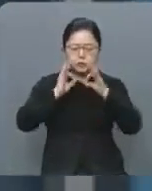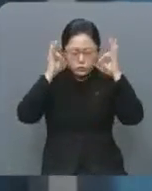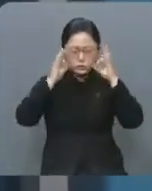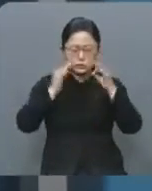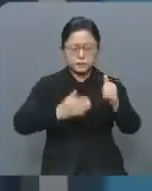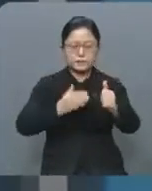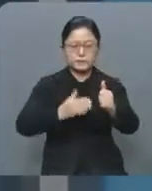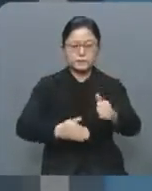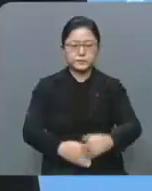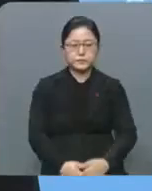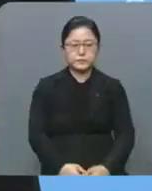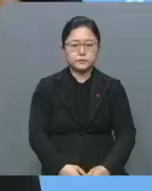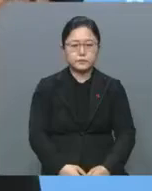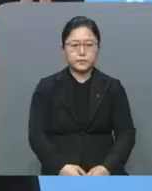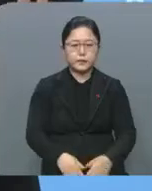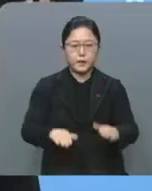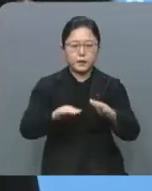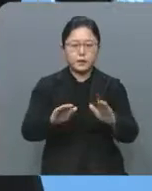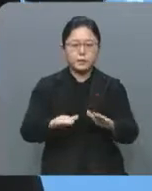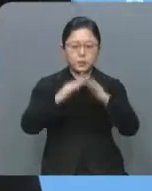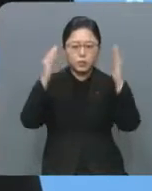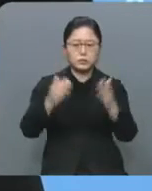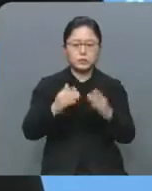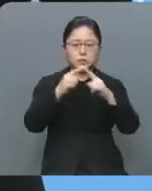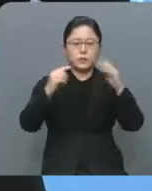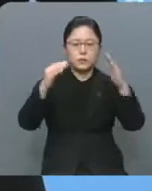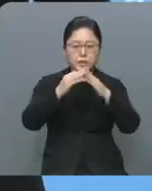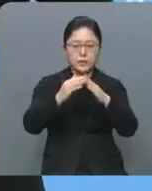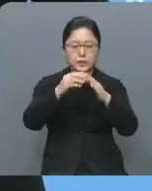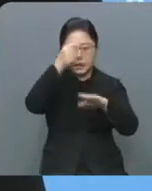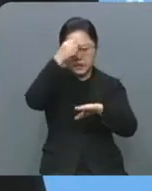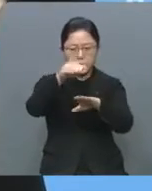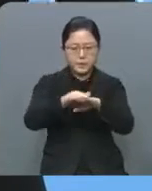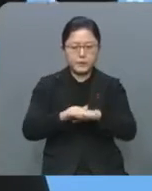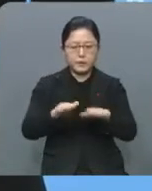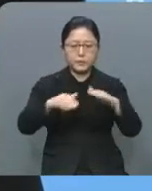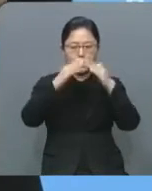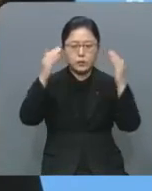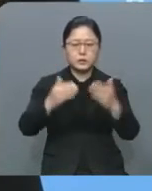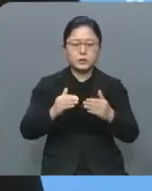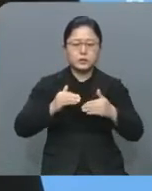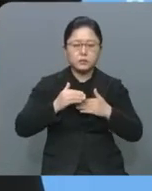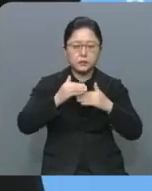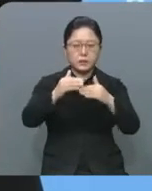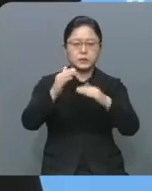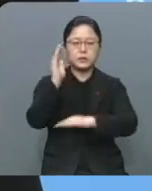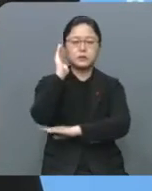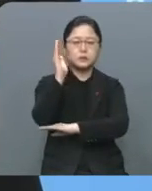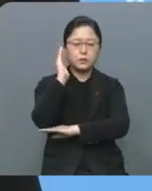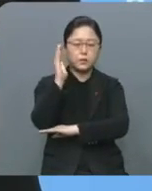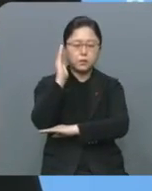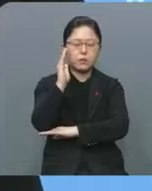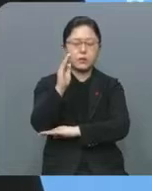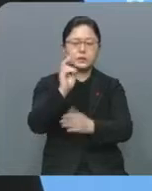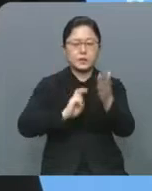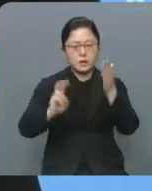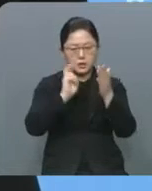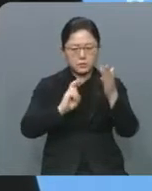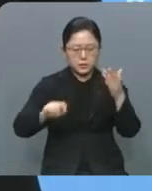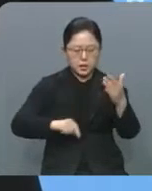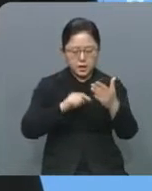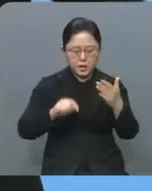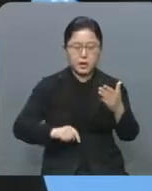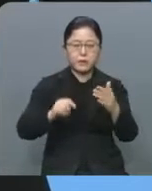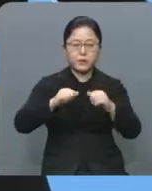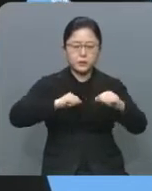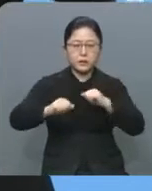주의를 당부했습니다. 모든 교회 예배의 과정, 전 과정에서 설교, 찬성, 실내활동 일체에